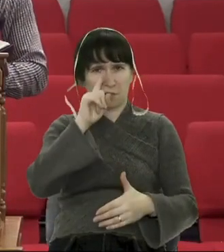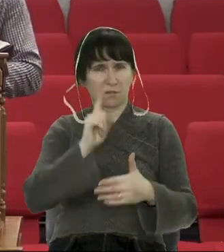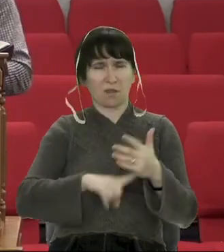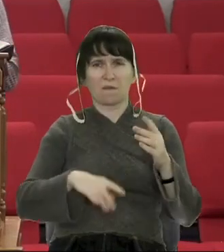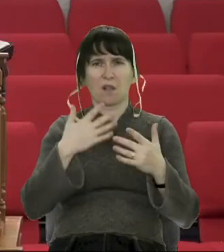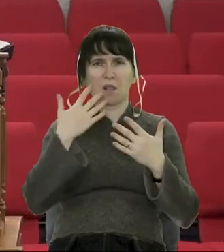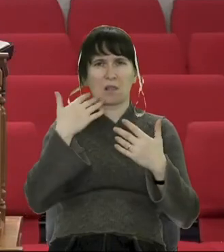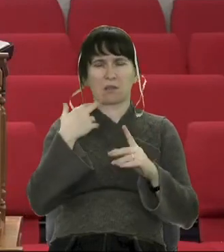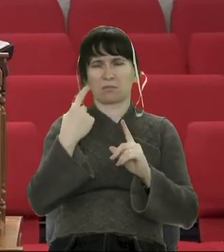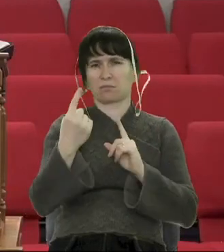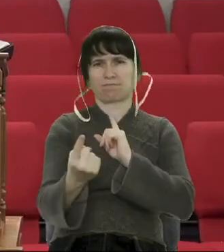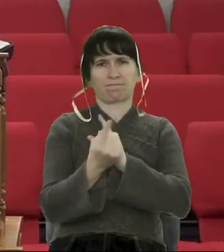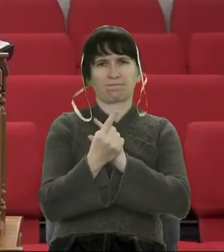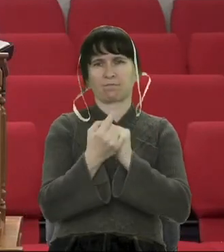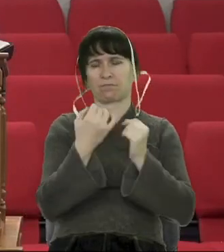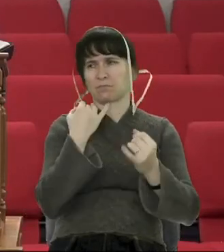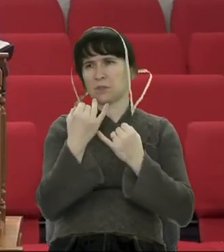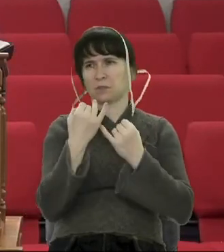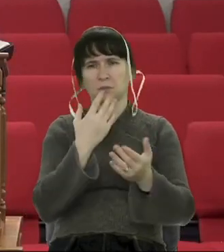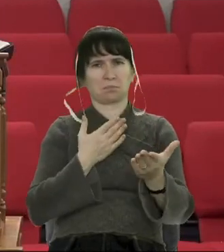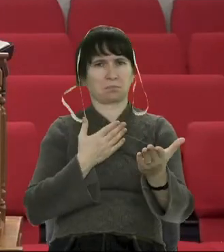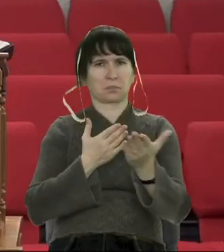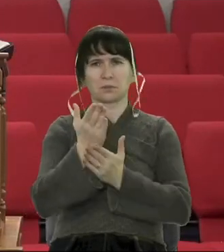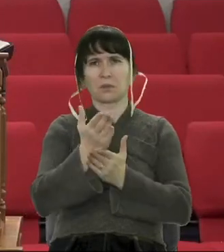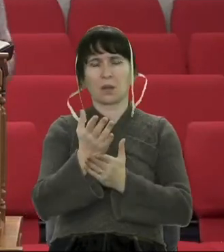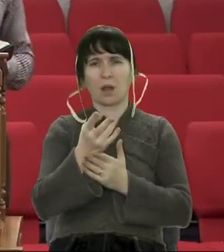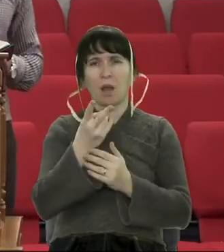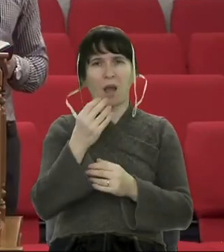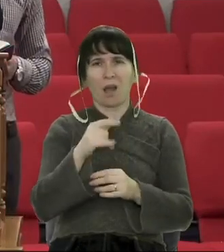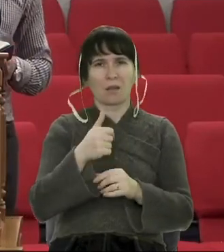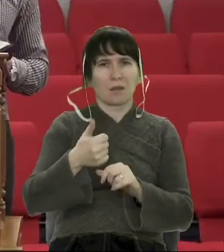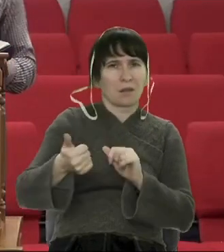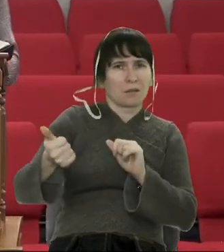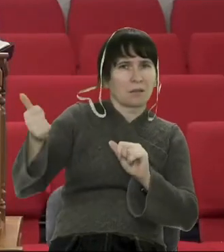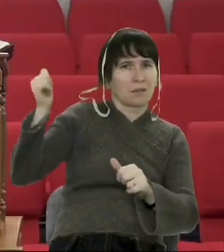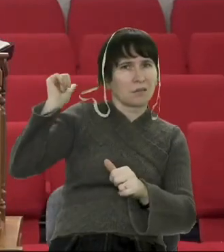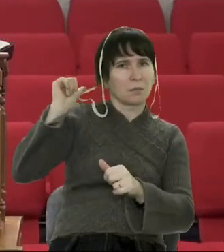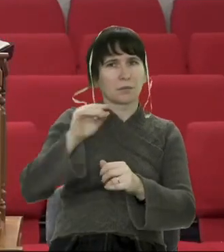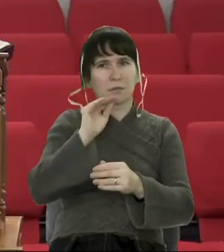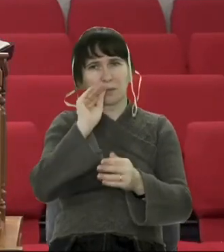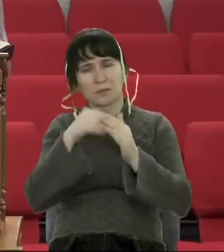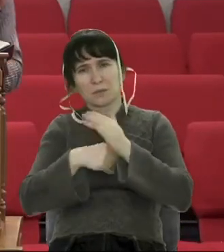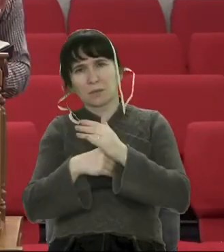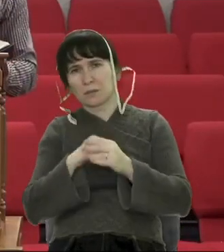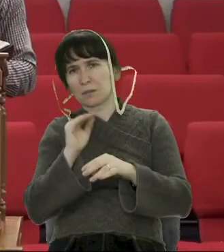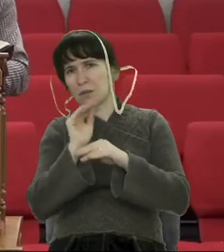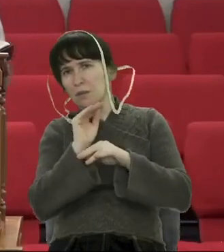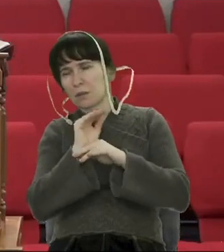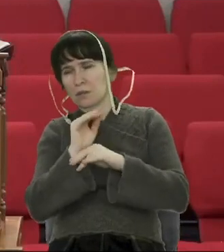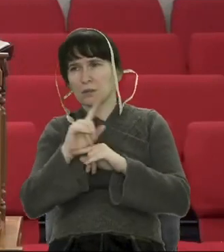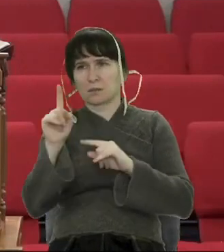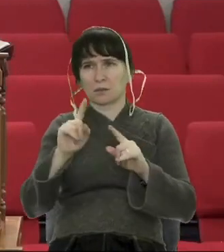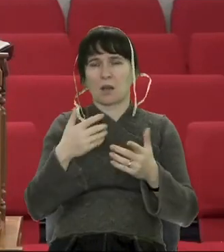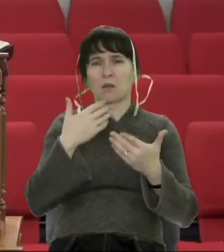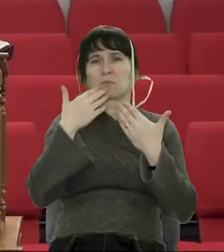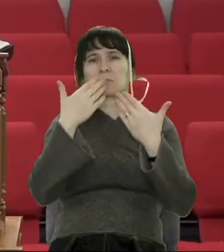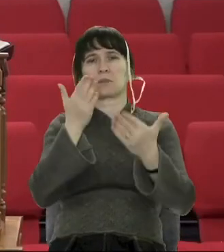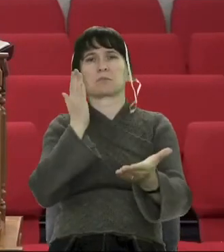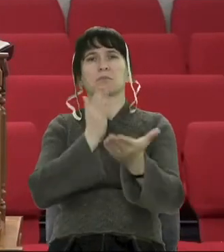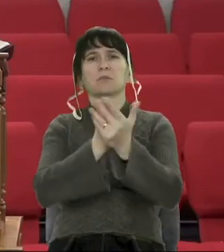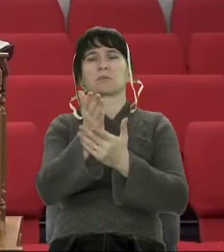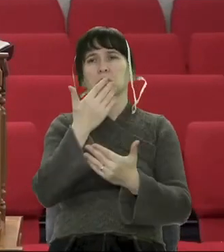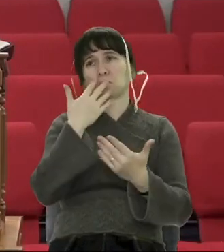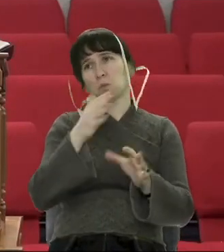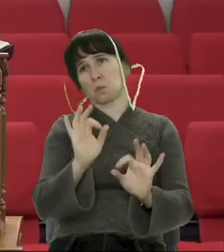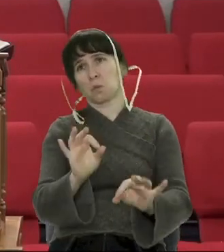Які не уникають прямих розмов. Але буває інша категорія людей, і коли напряму ти питаєш, запитуєш у людини.